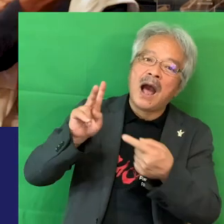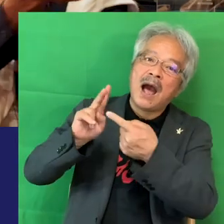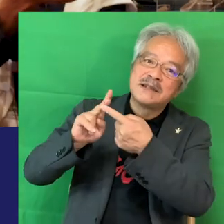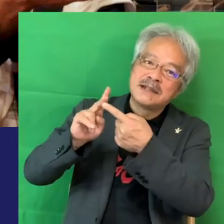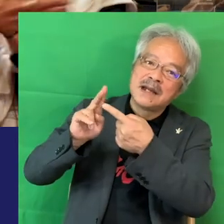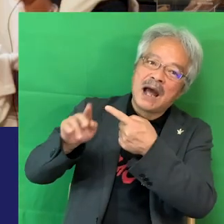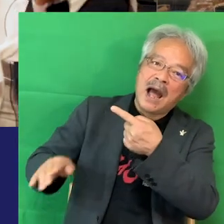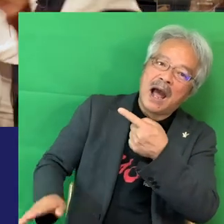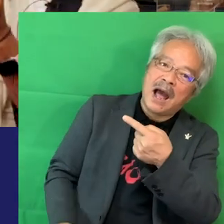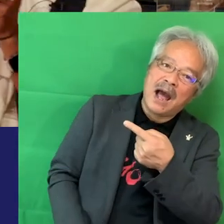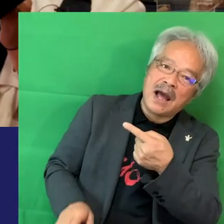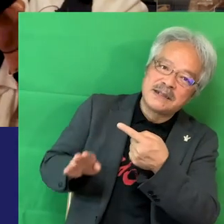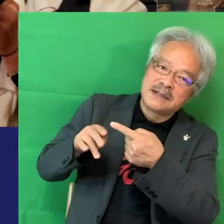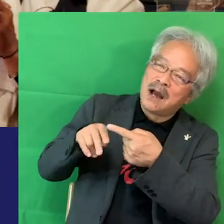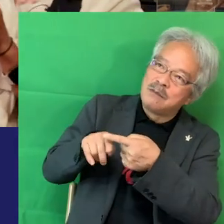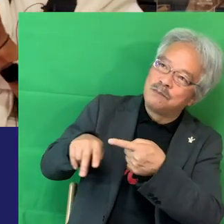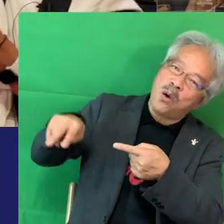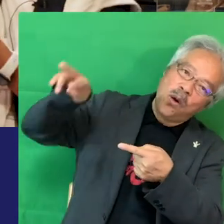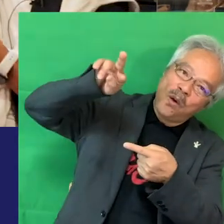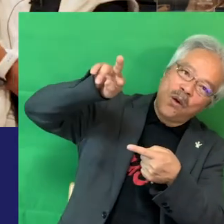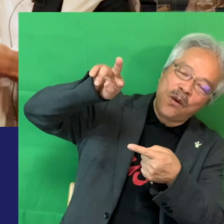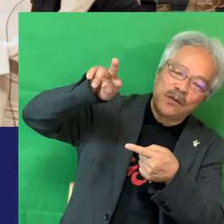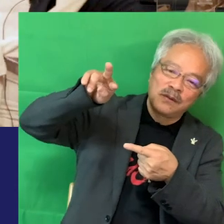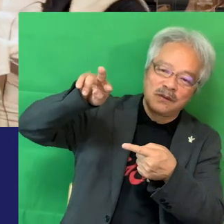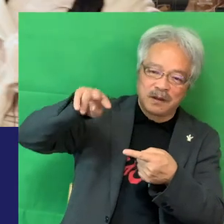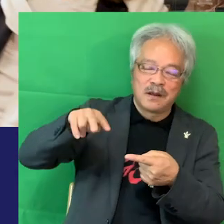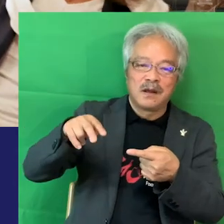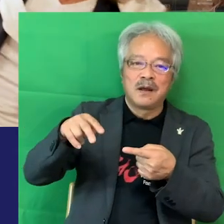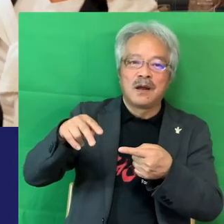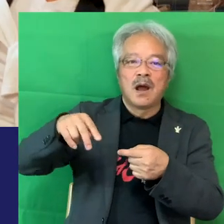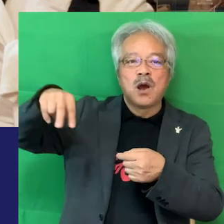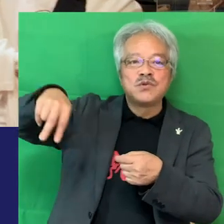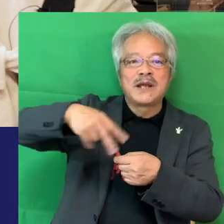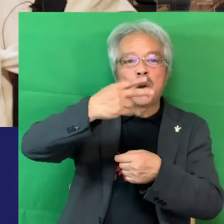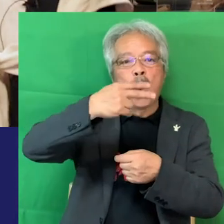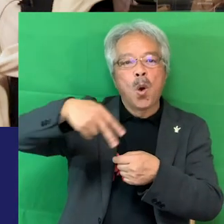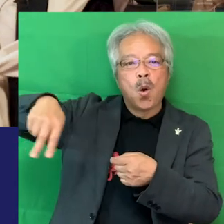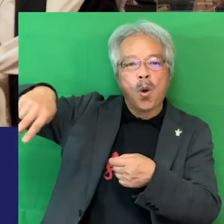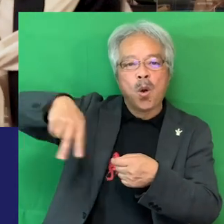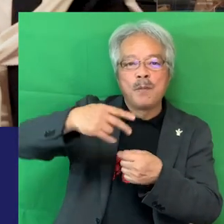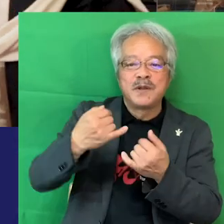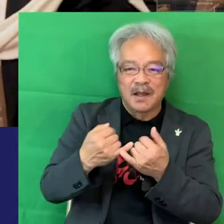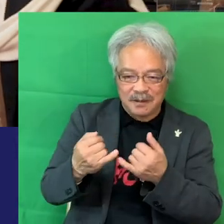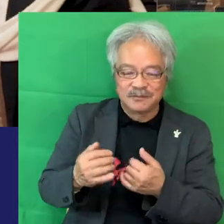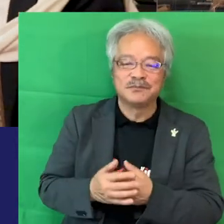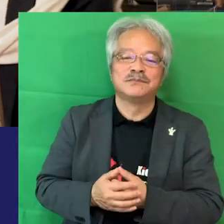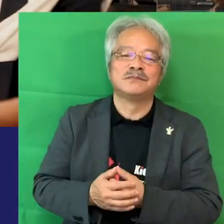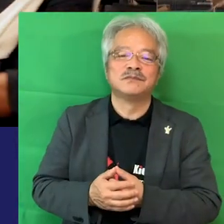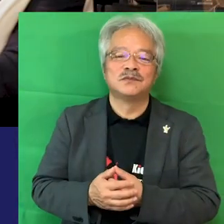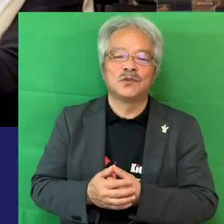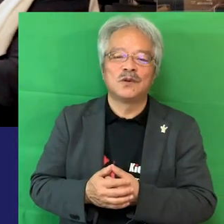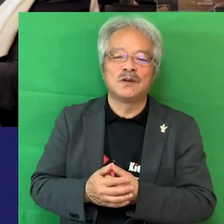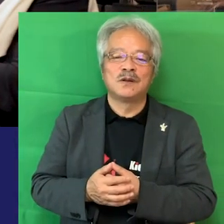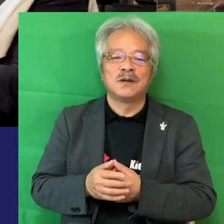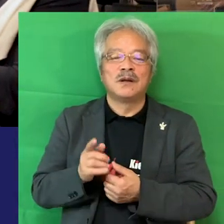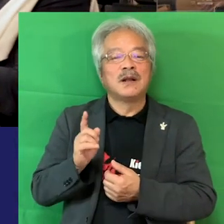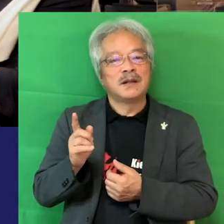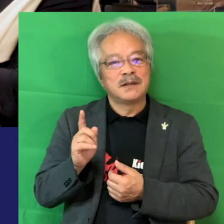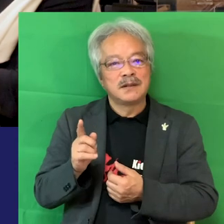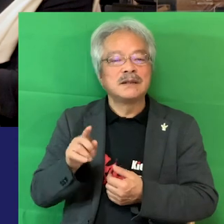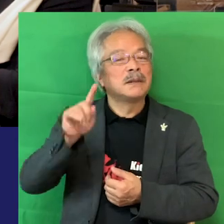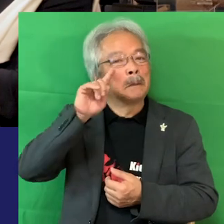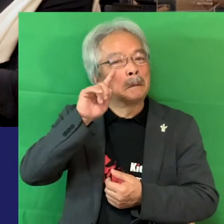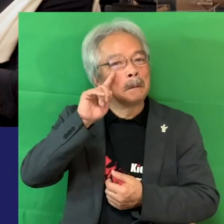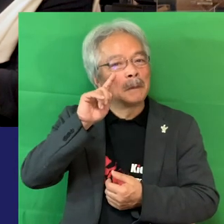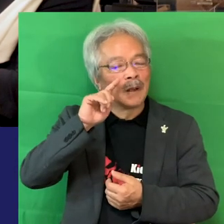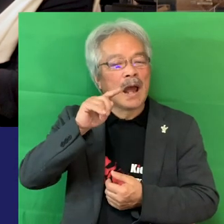ように振るって感じですよねボレーシュートもやそうそうこれついてボレーこれ何あれ私これはトライしたことある